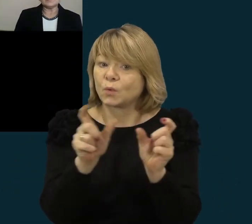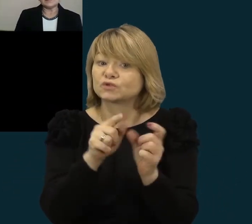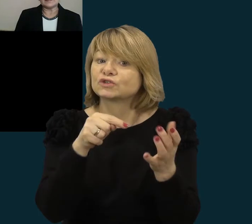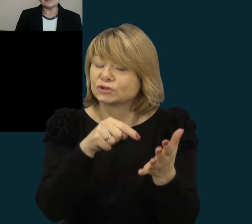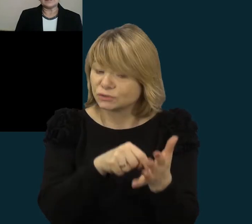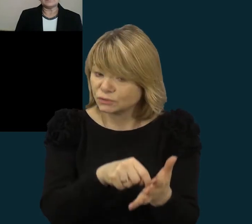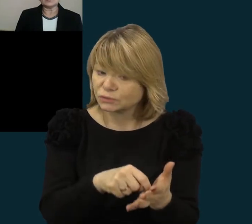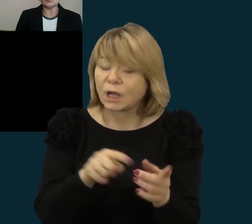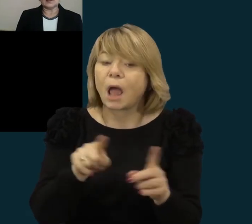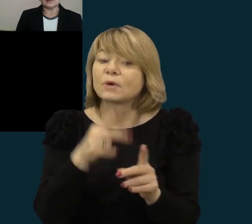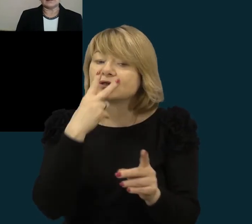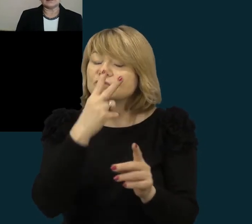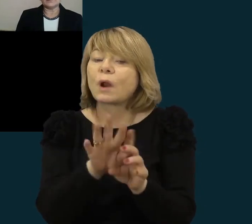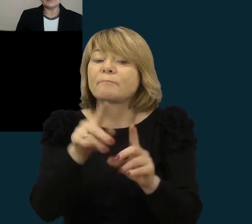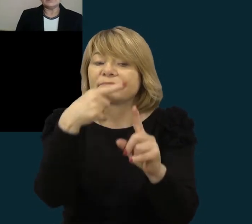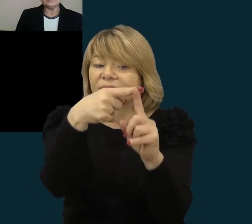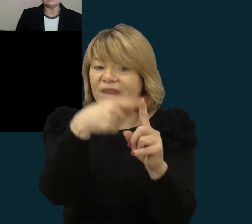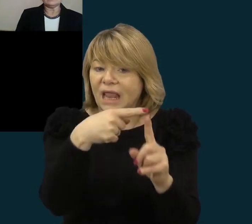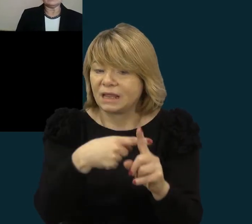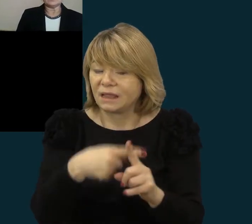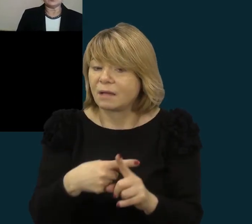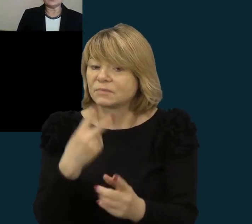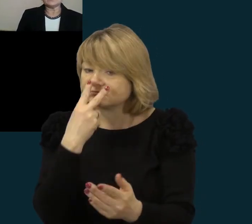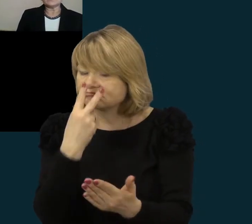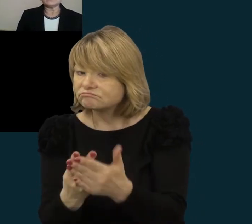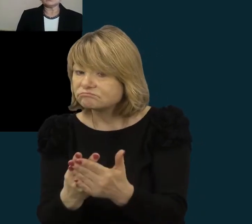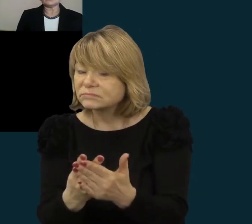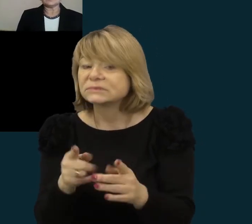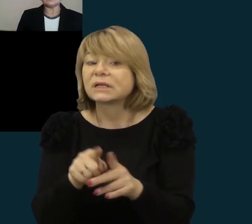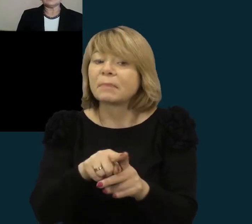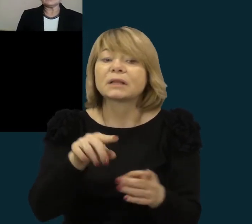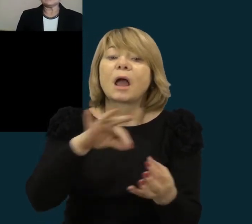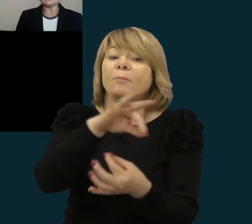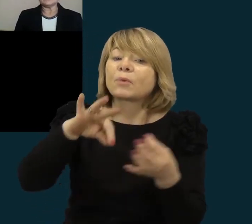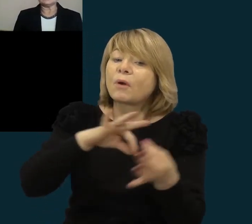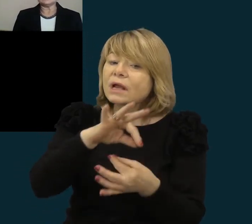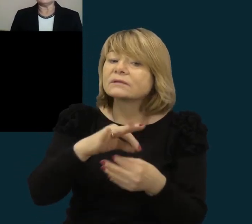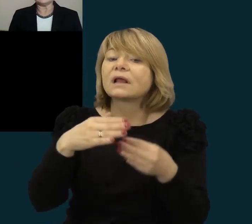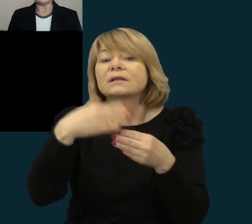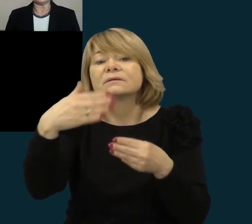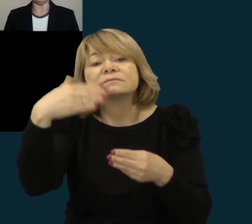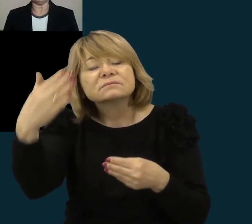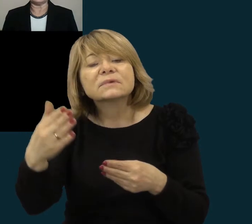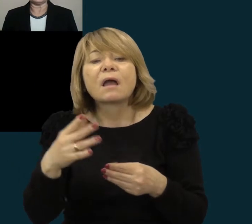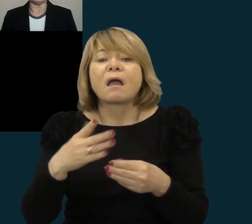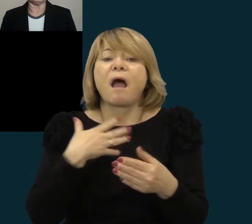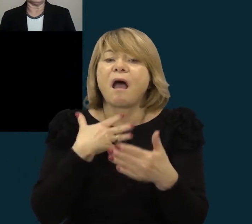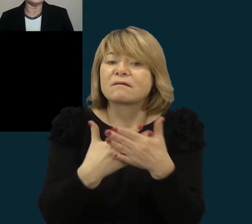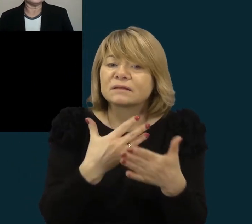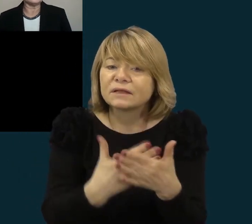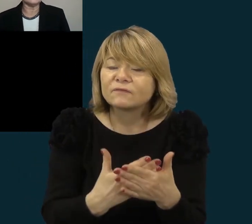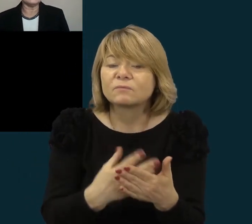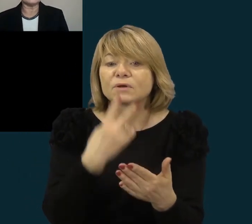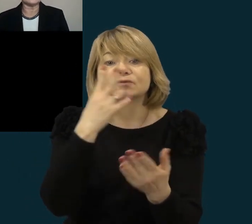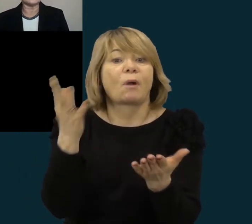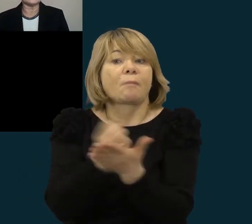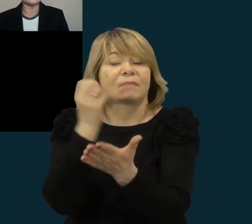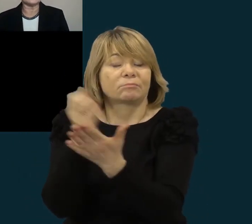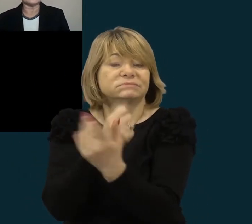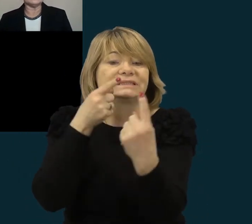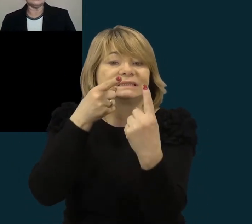vertybės ir teigiamas nuostatas. Ir projektinės veiklos apimtis ir intensyvumas priklauso, aišku, nuo tikslo,